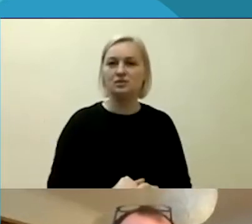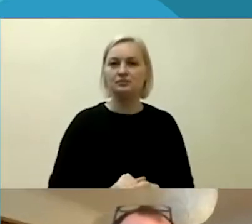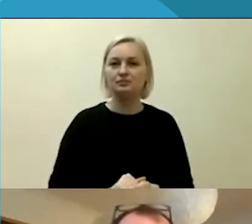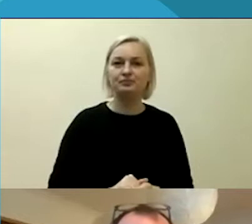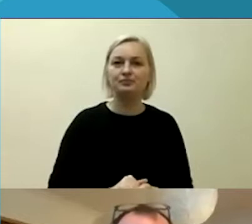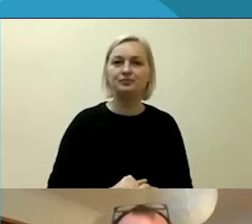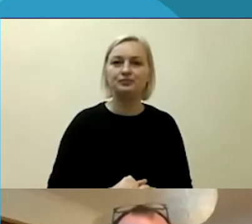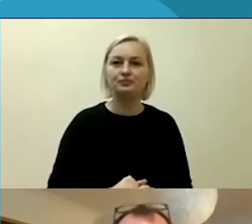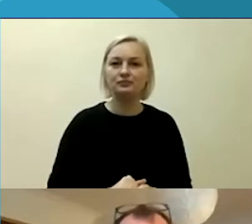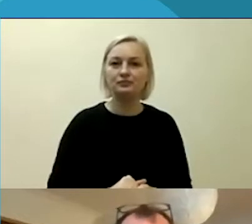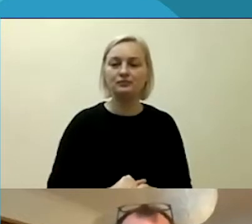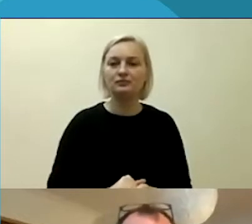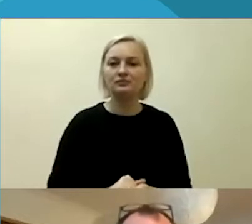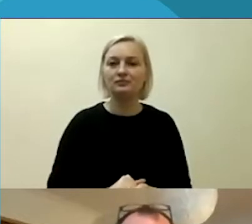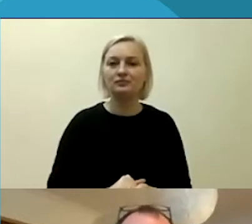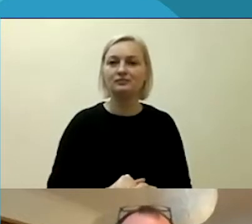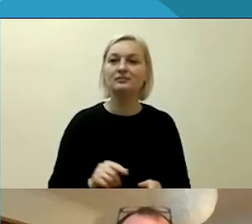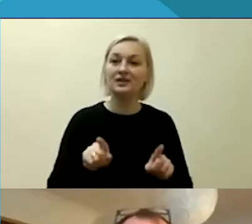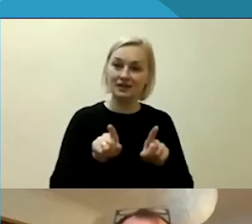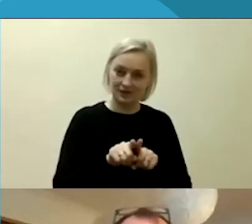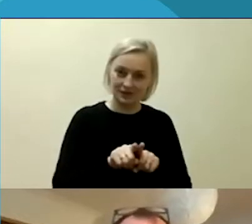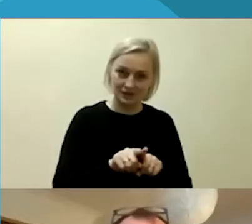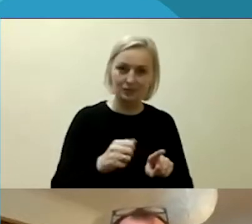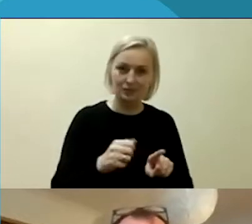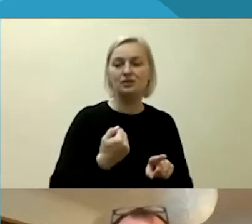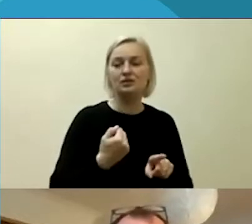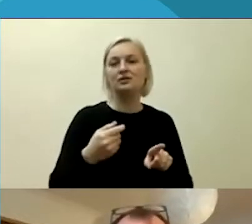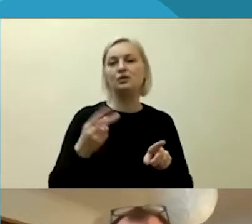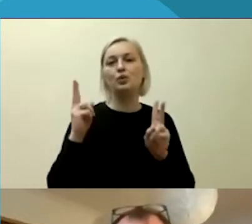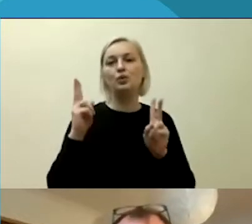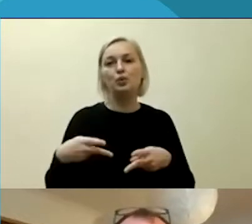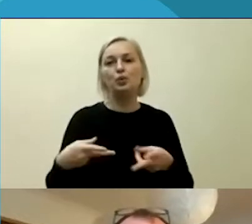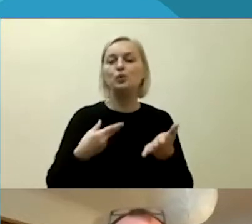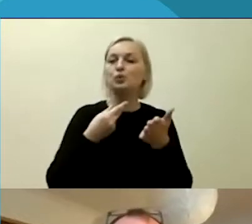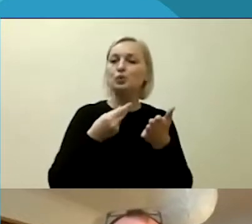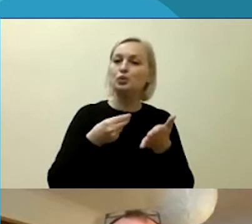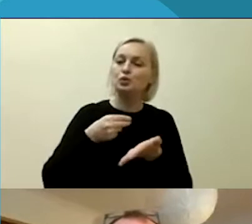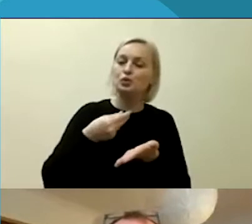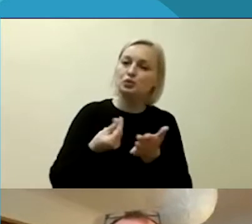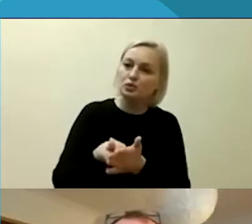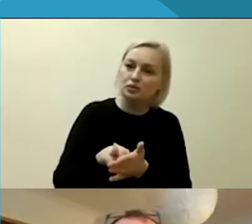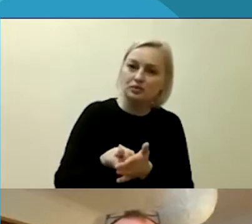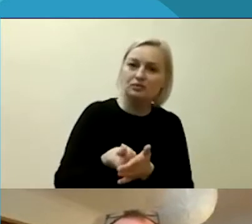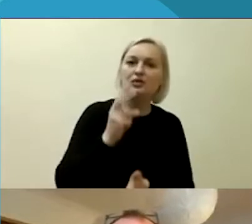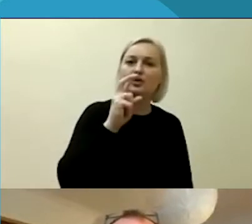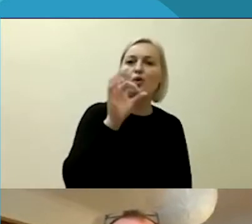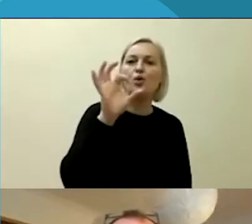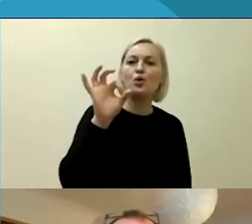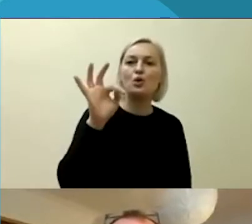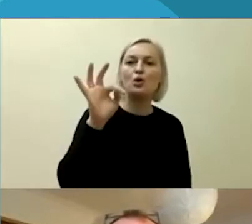Be to, mes turime susimokėti už hostingą, už duomeną.